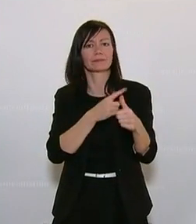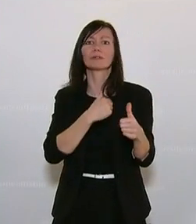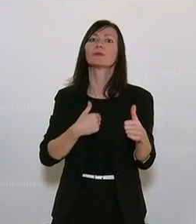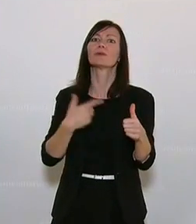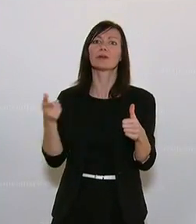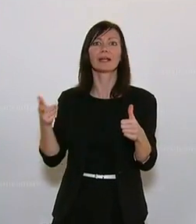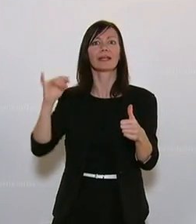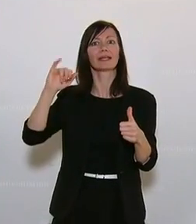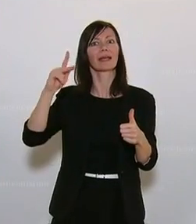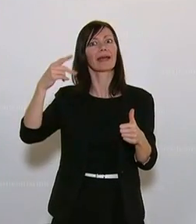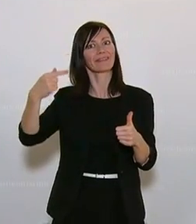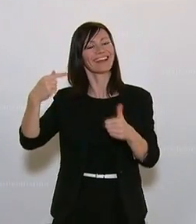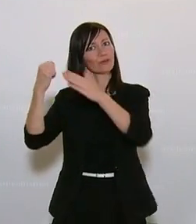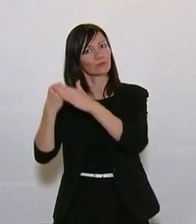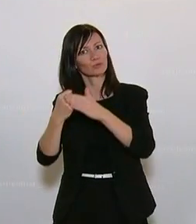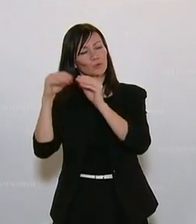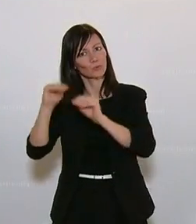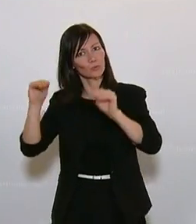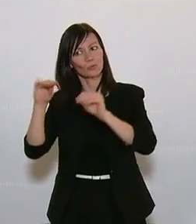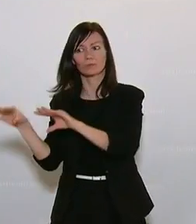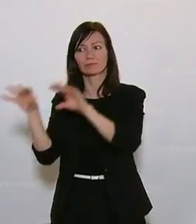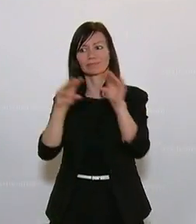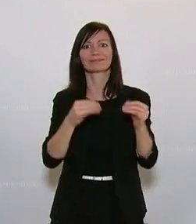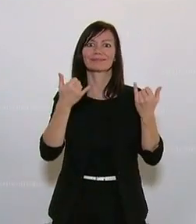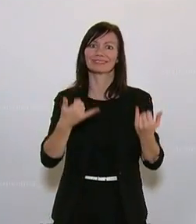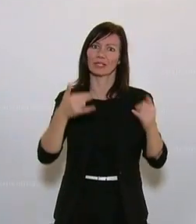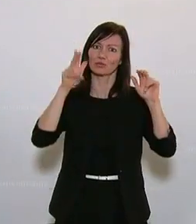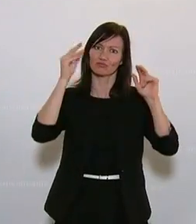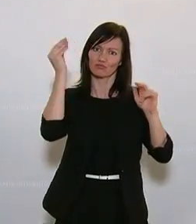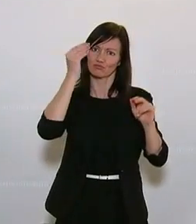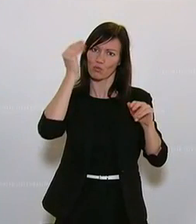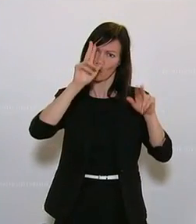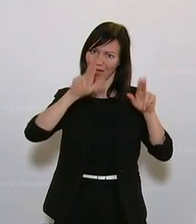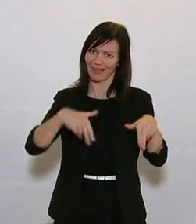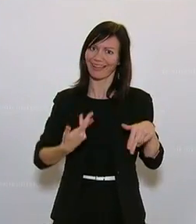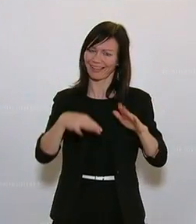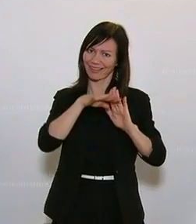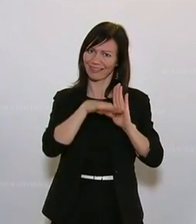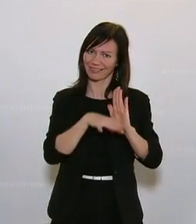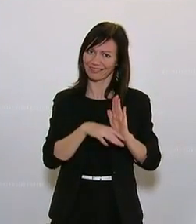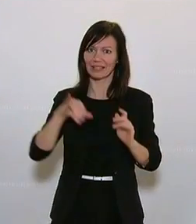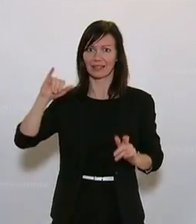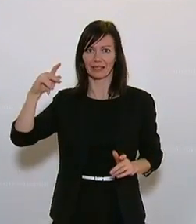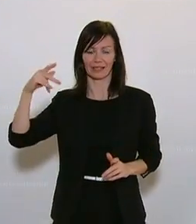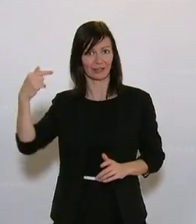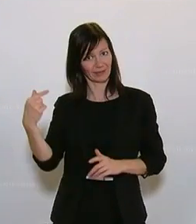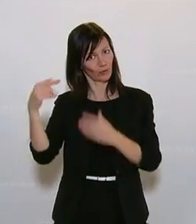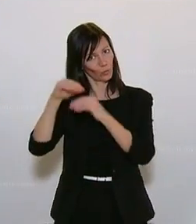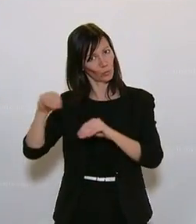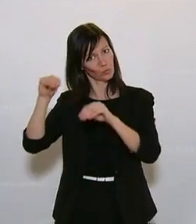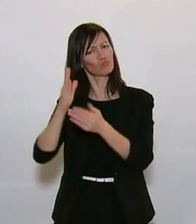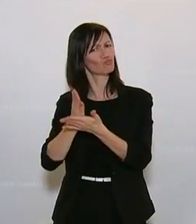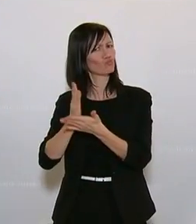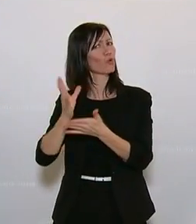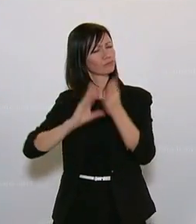-gestützten Unterrichts in das Schulrecht. Wir haben gelernt, mit dem IKT-gestützten Unterricht umzugehen.